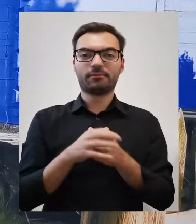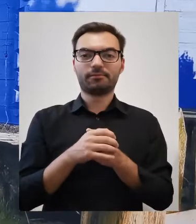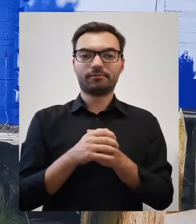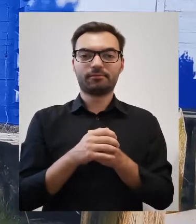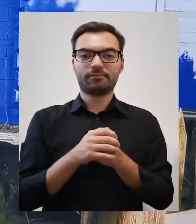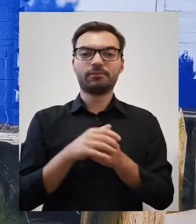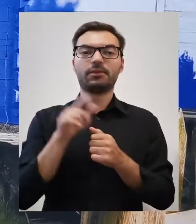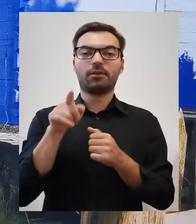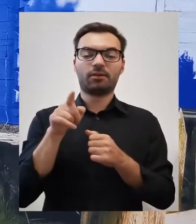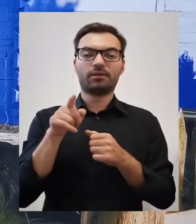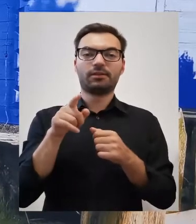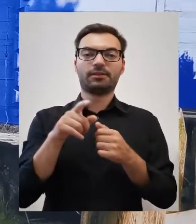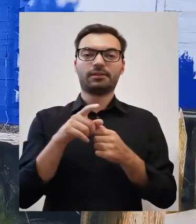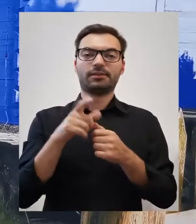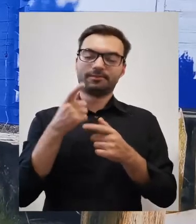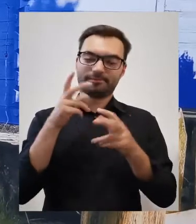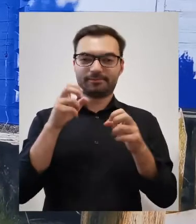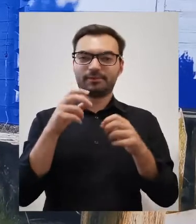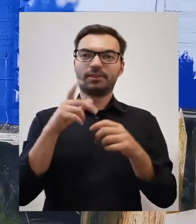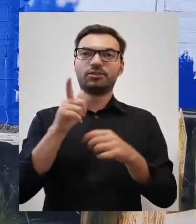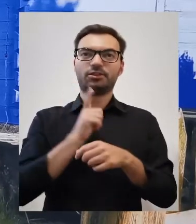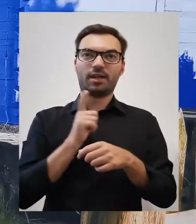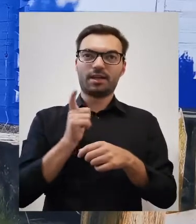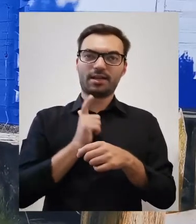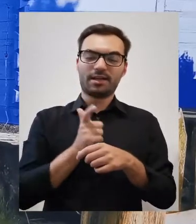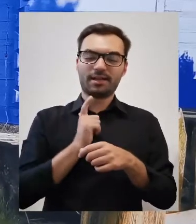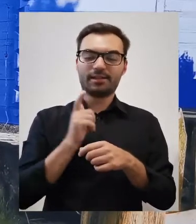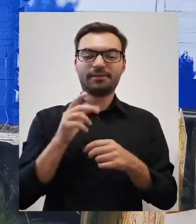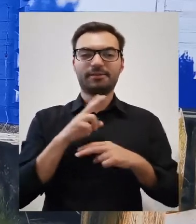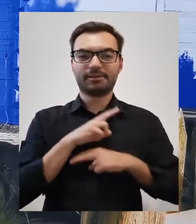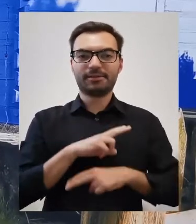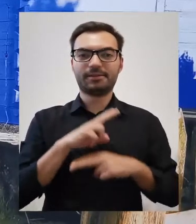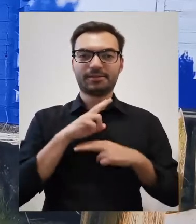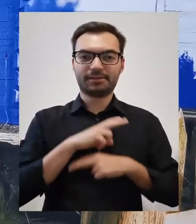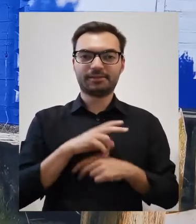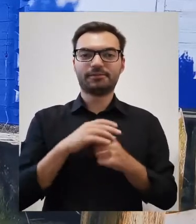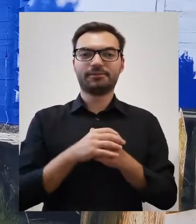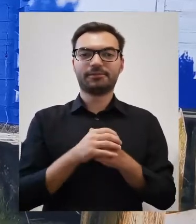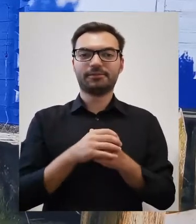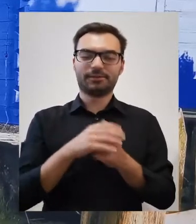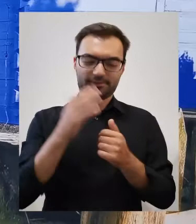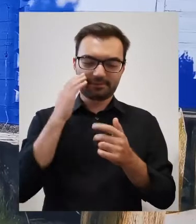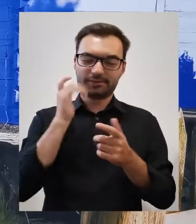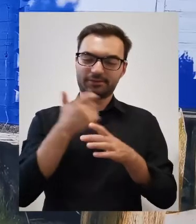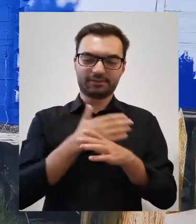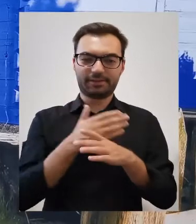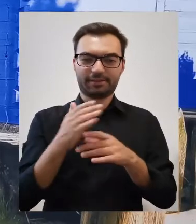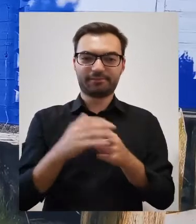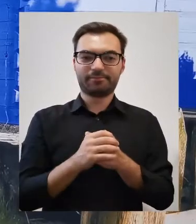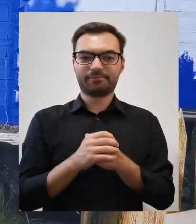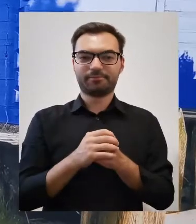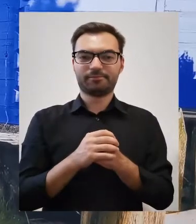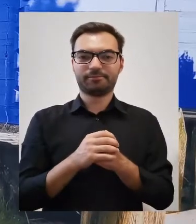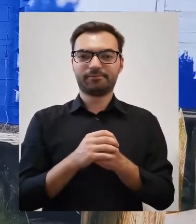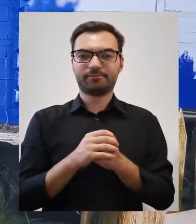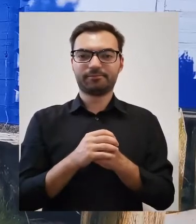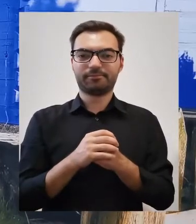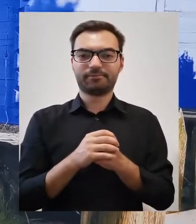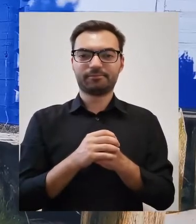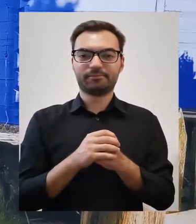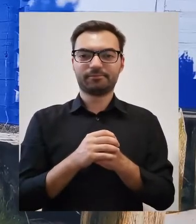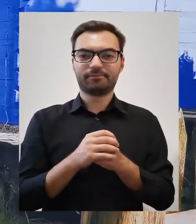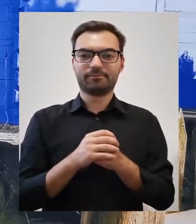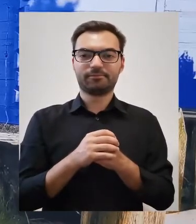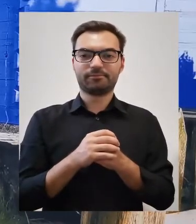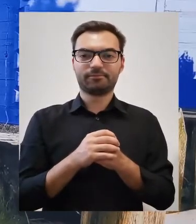na ich miejsce i to on tym razem jest tym przeklętnikiem, który, no już znacie Państwo